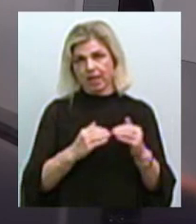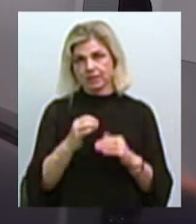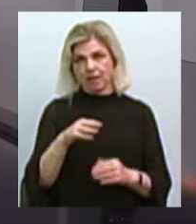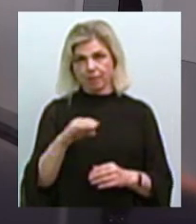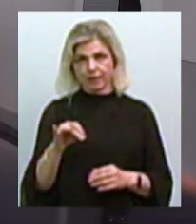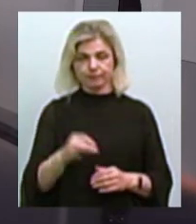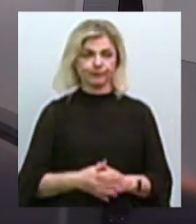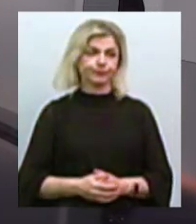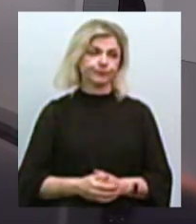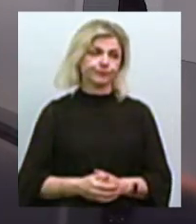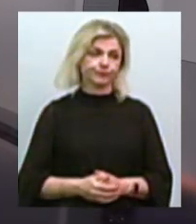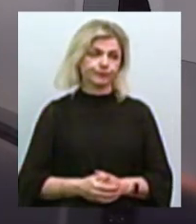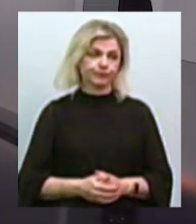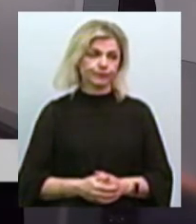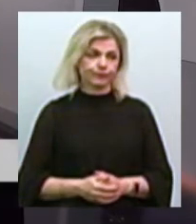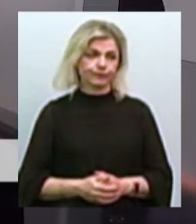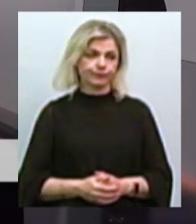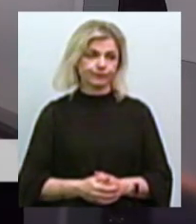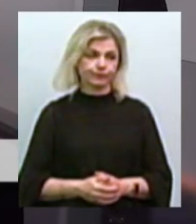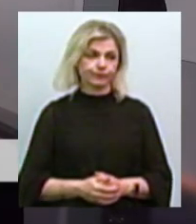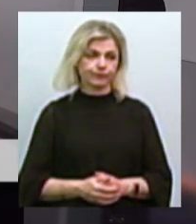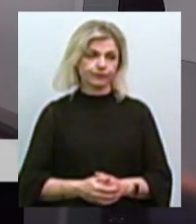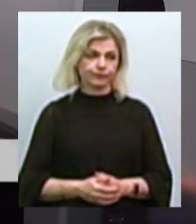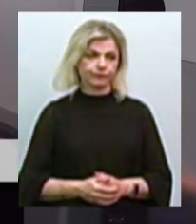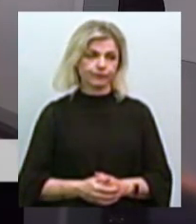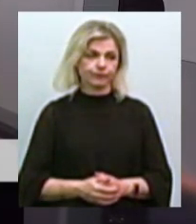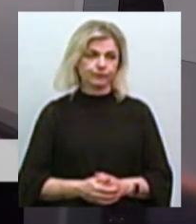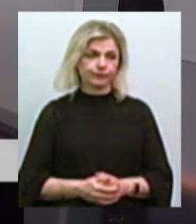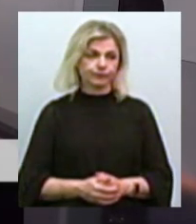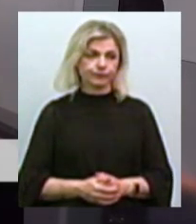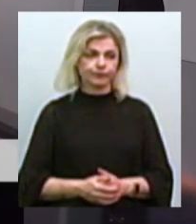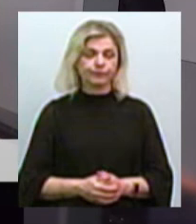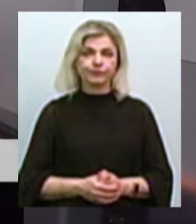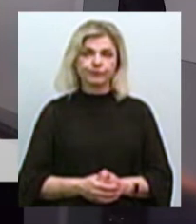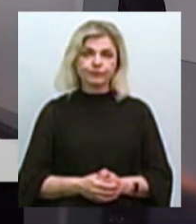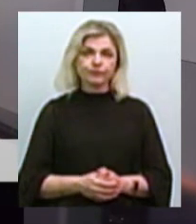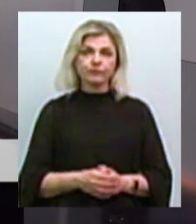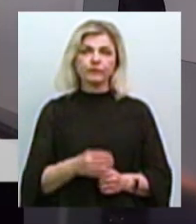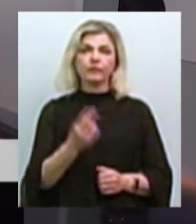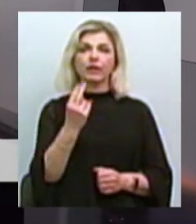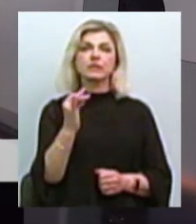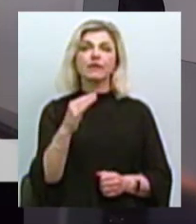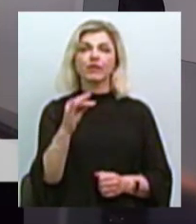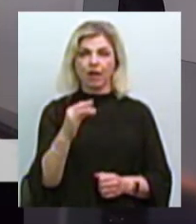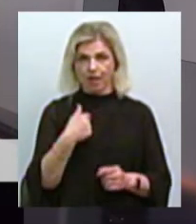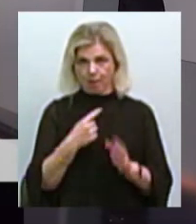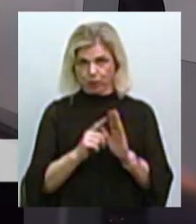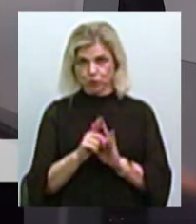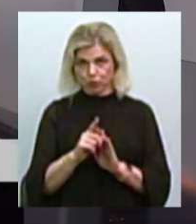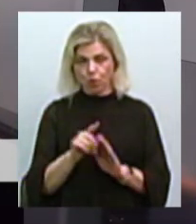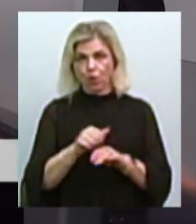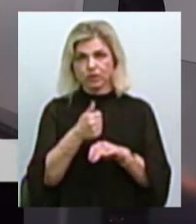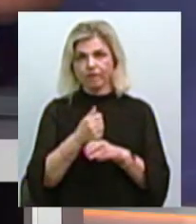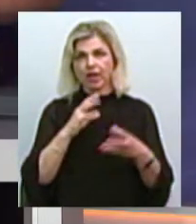Більше було методологічних питань, значить цифр більше буде далі в програмі. Я, власне, з цифри і почну. Основний